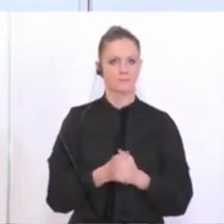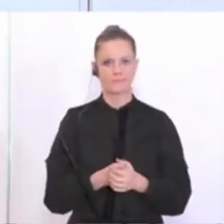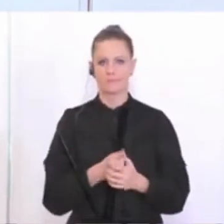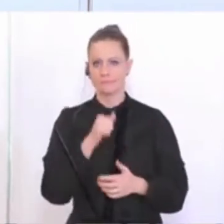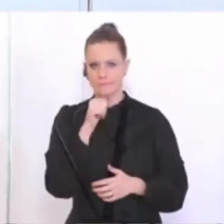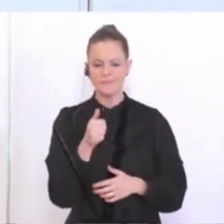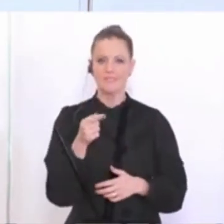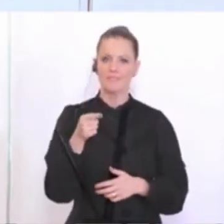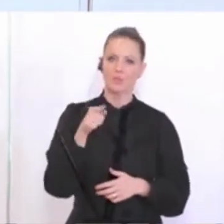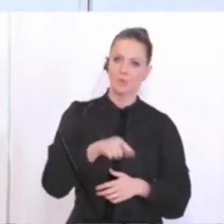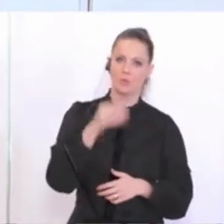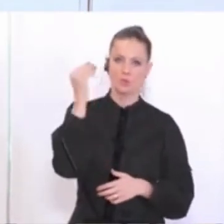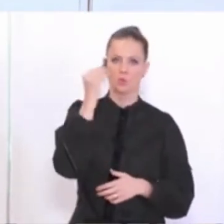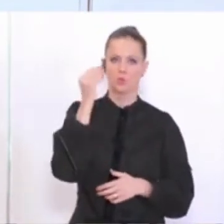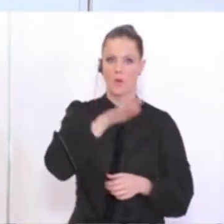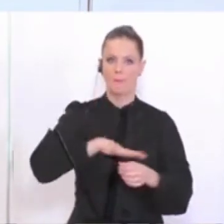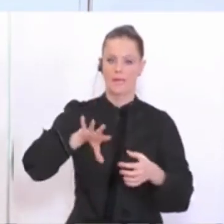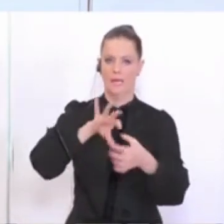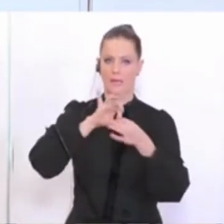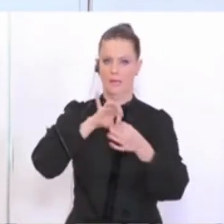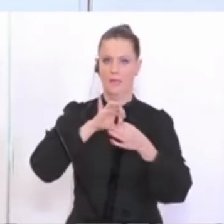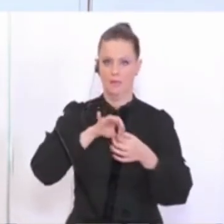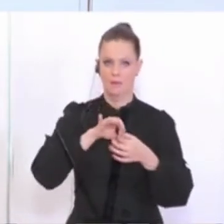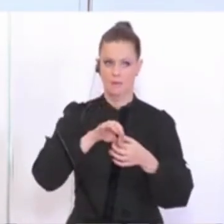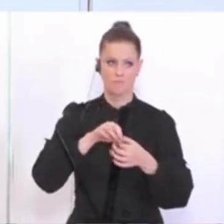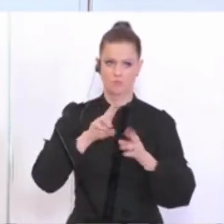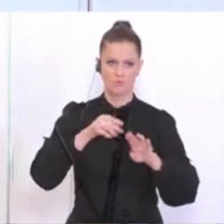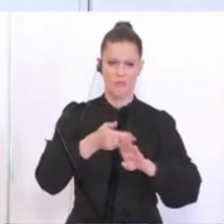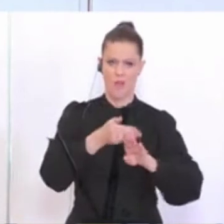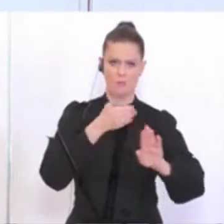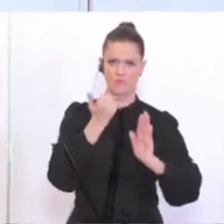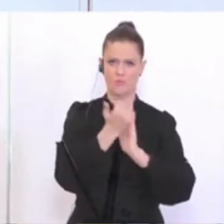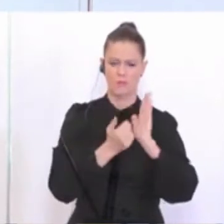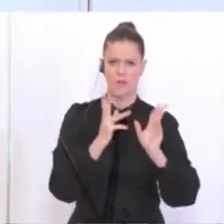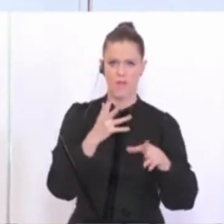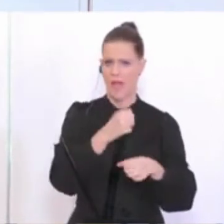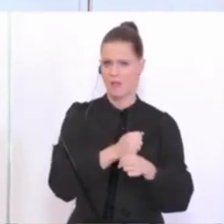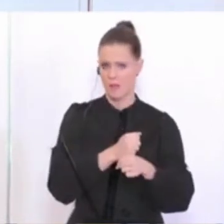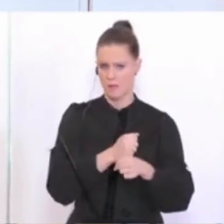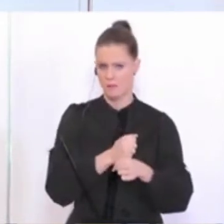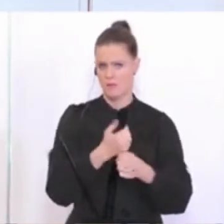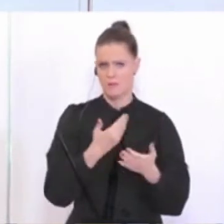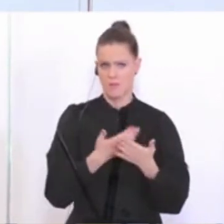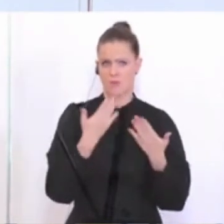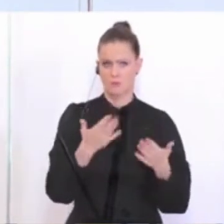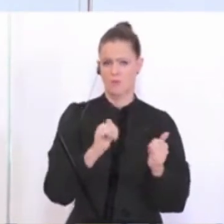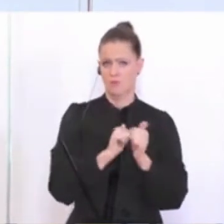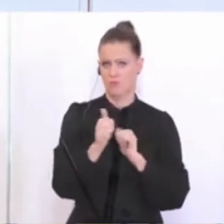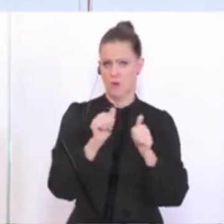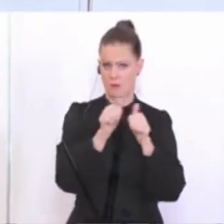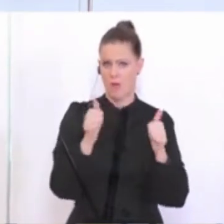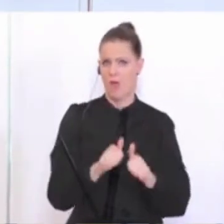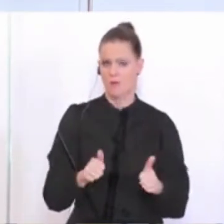klassischen Schulwesen entsprechen würde. Also da gelten die normalen Abstandsregeln und insofern würde auch in diesen Sportarten,